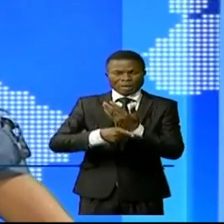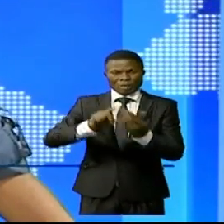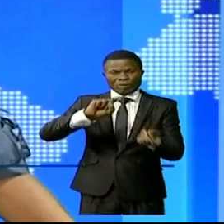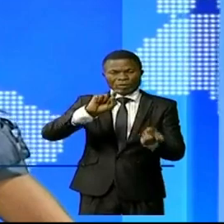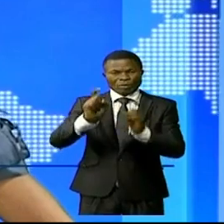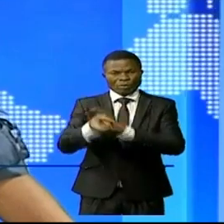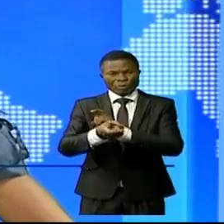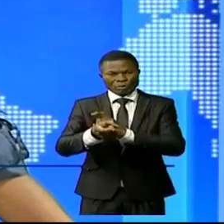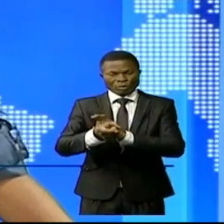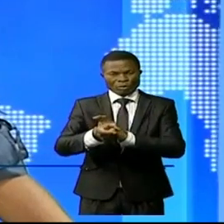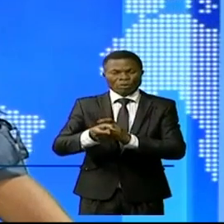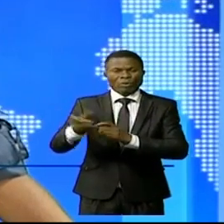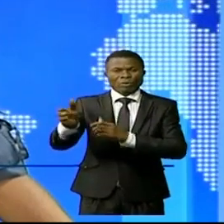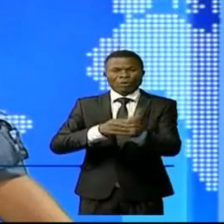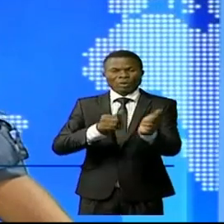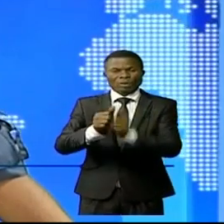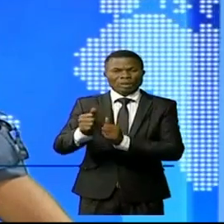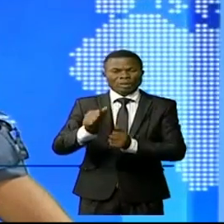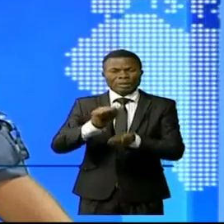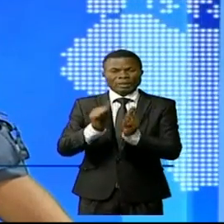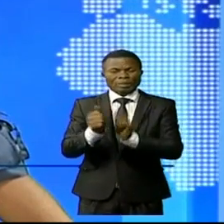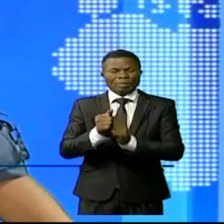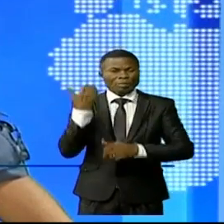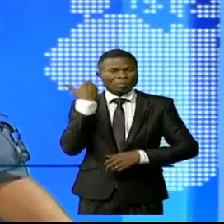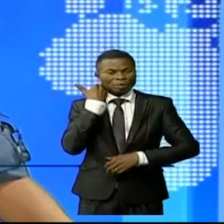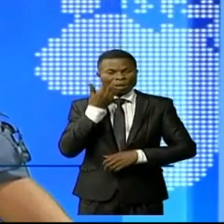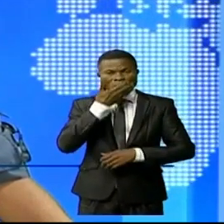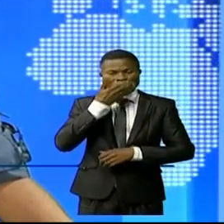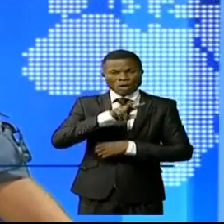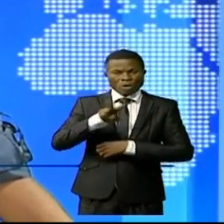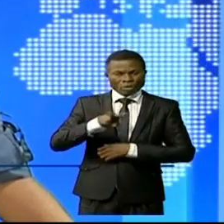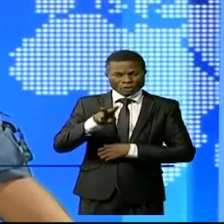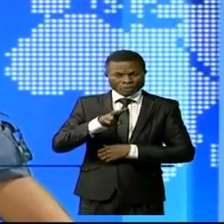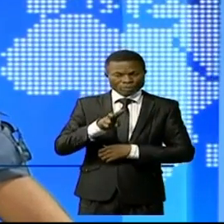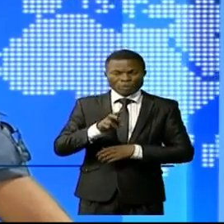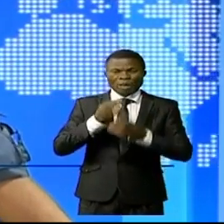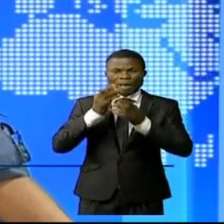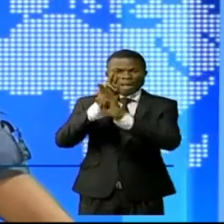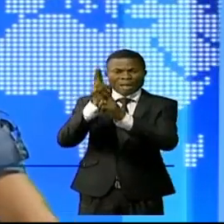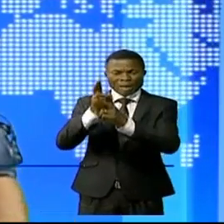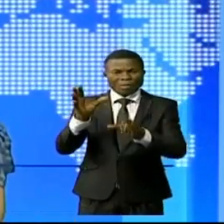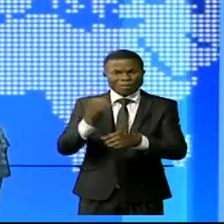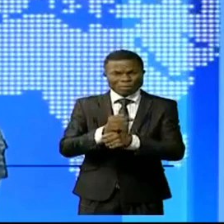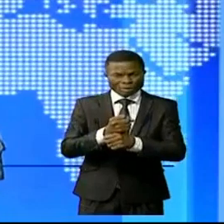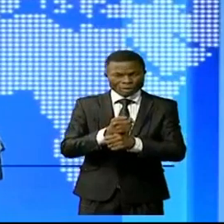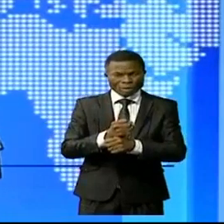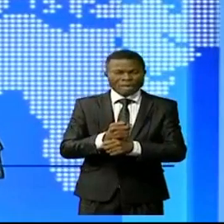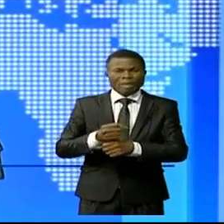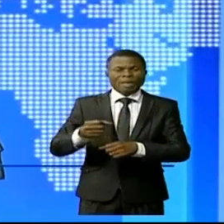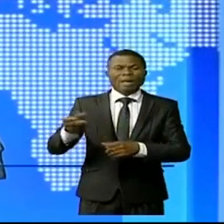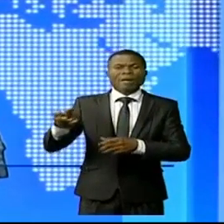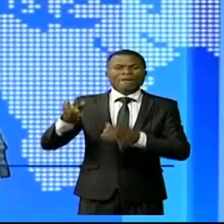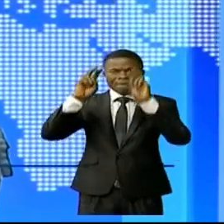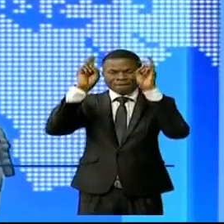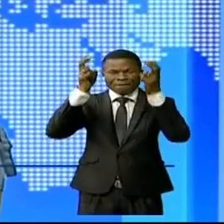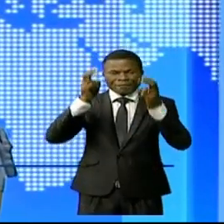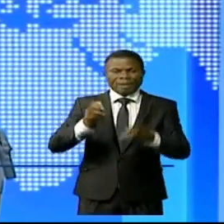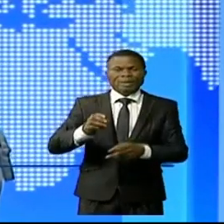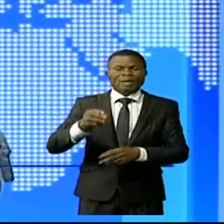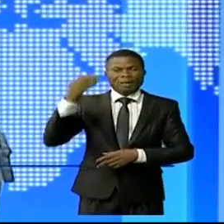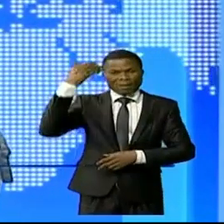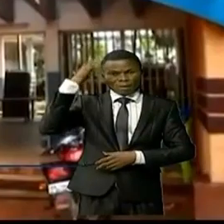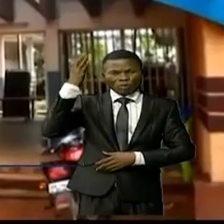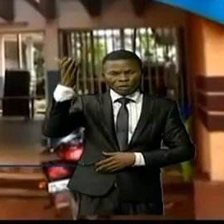polio dans le contexte de Covid-19. Le briefing a été organisé à Mandaka par Village Ruit.